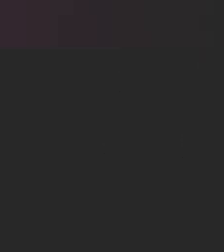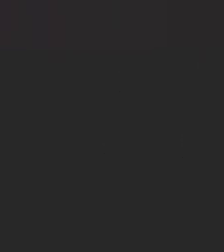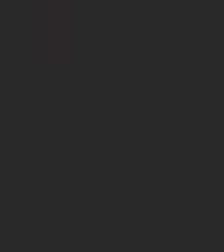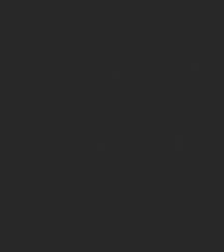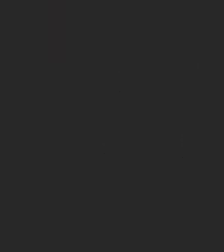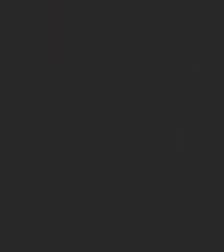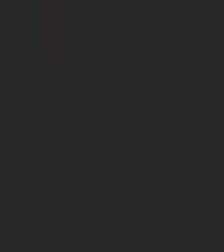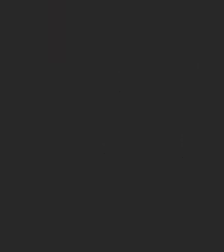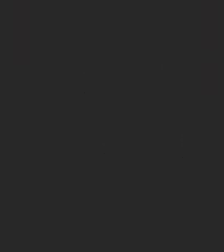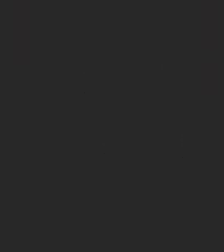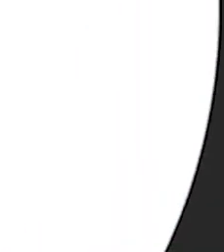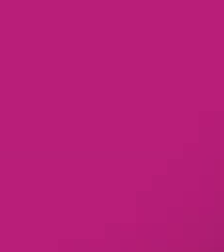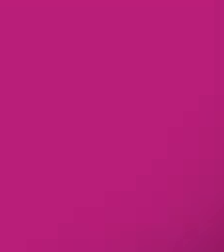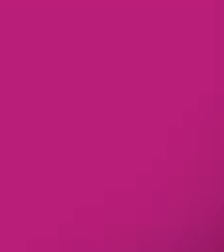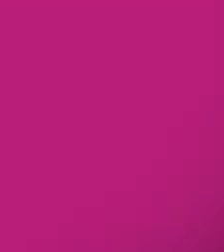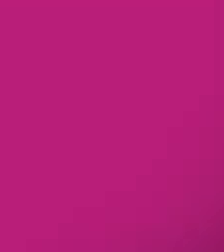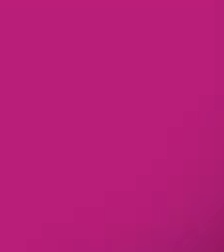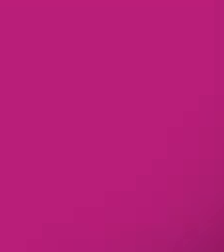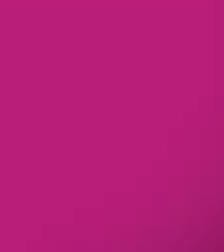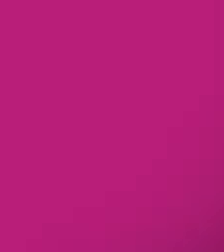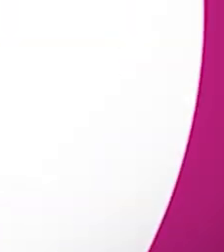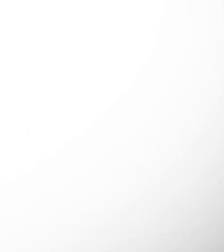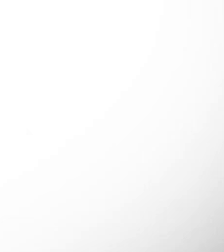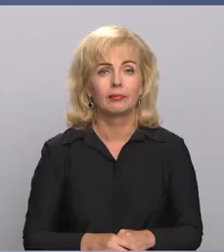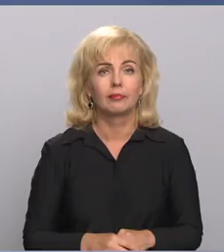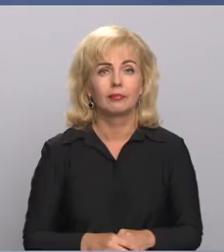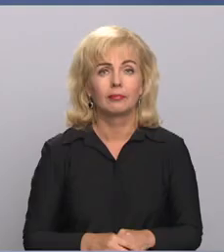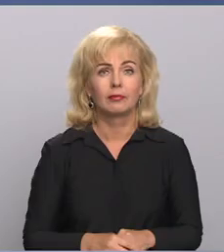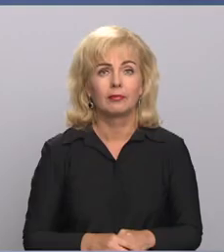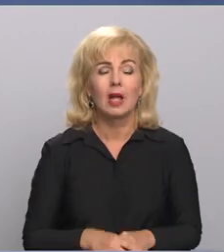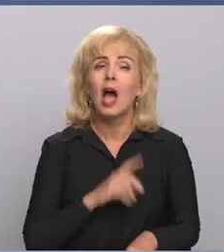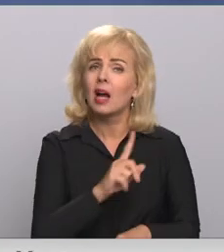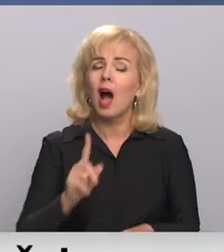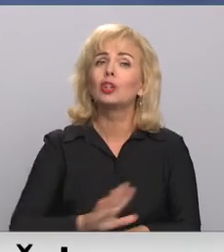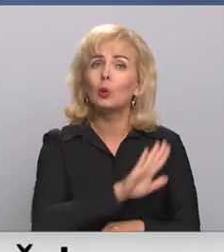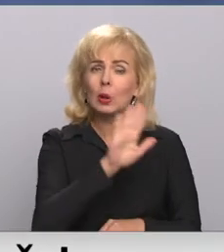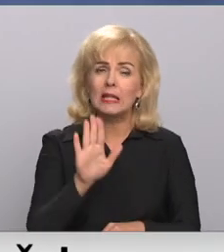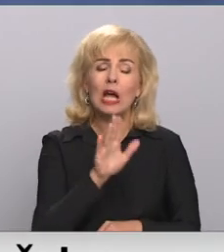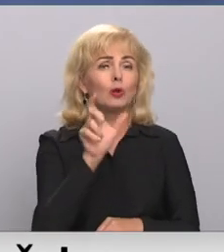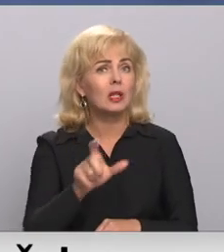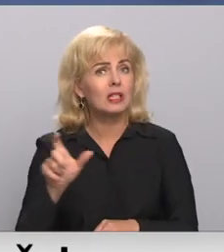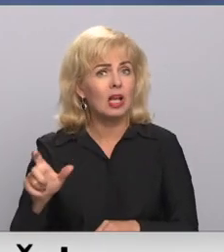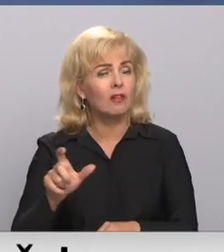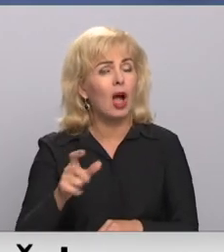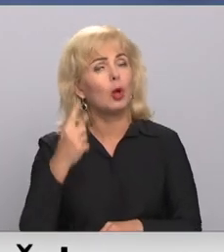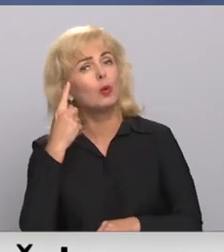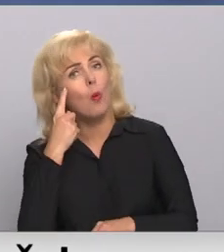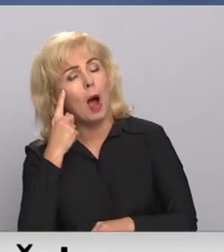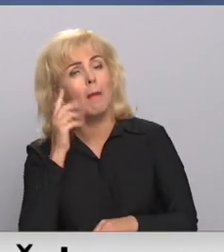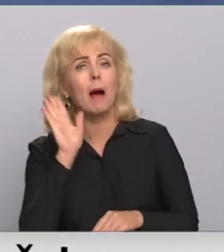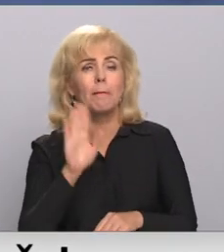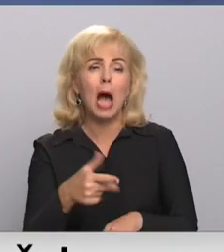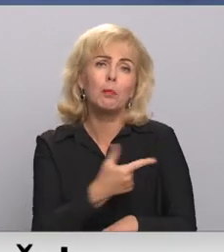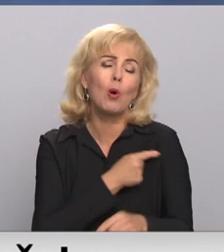Re, visi ēters ir te! Katra diena, kad cilvēki vilcinās potēties pret Covid